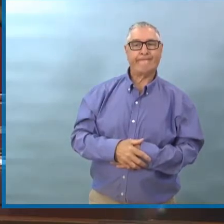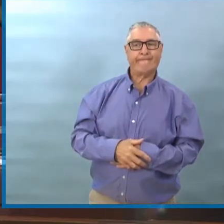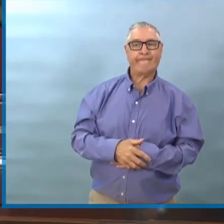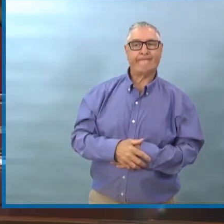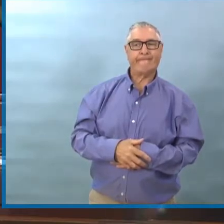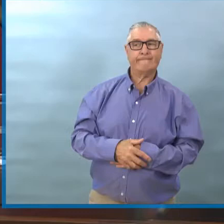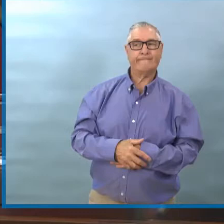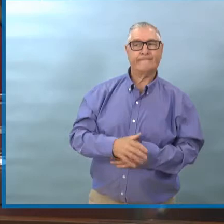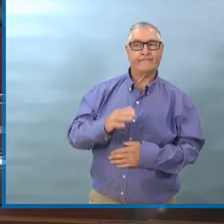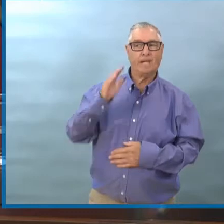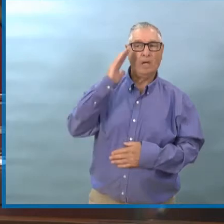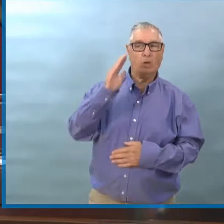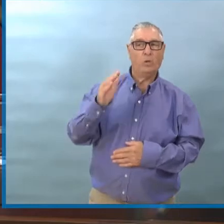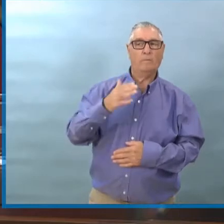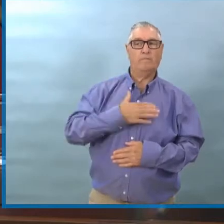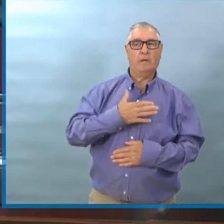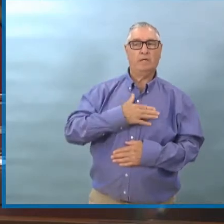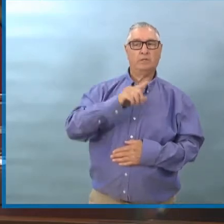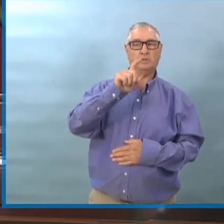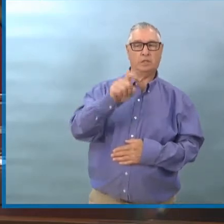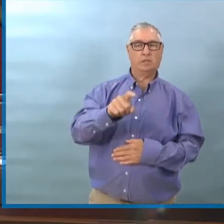Question inaudible. inaudible.